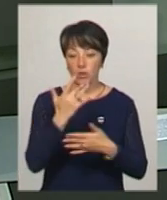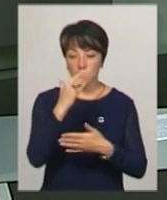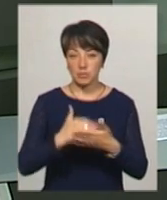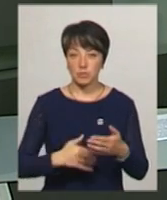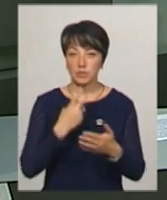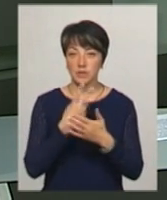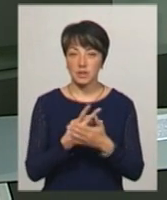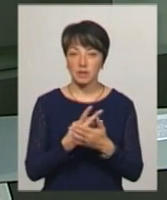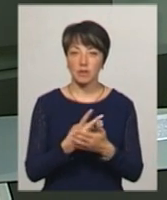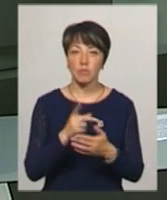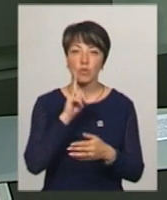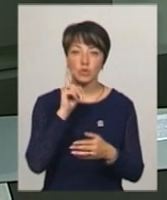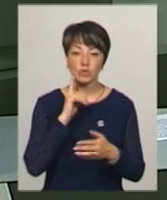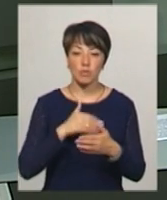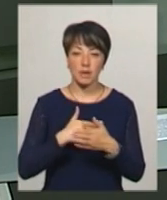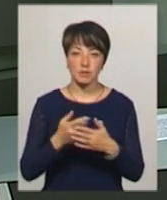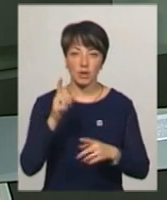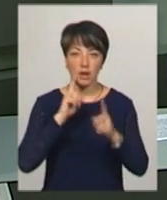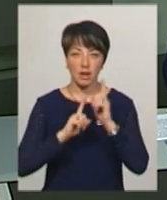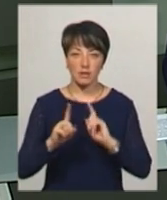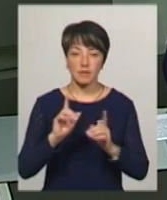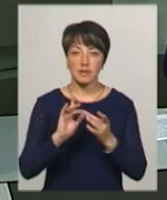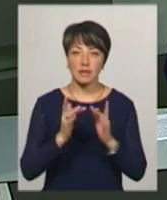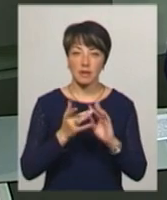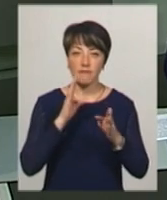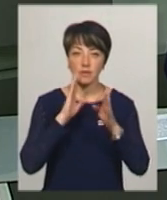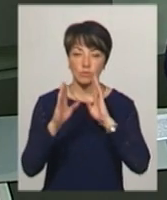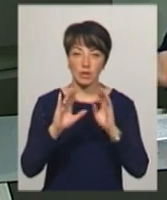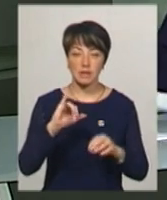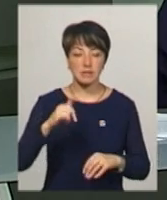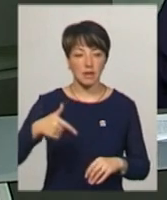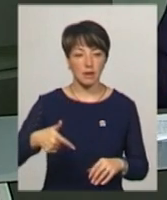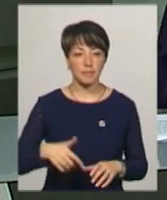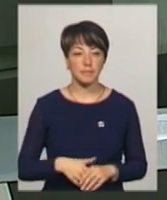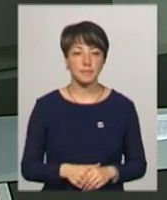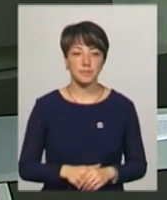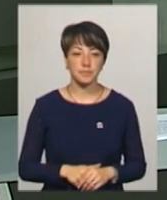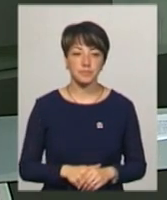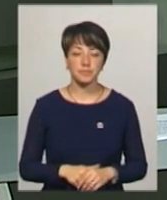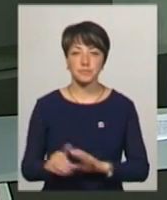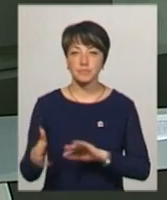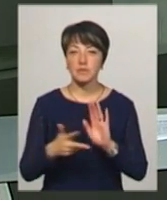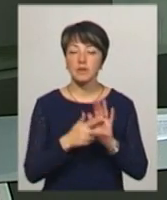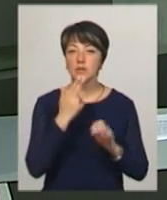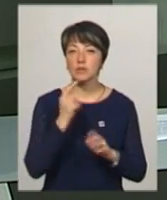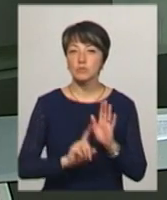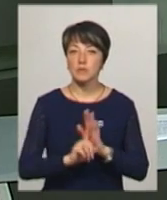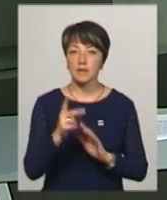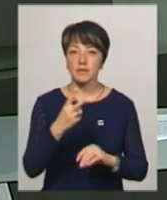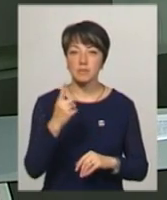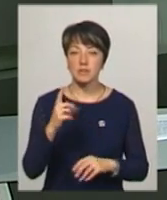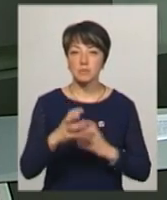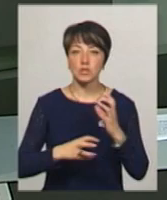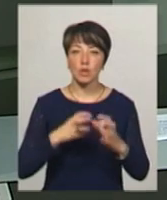переглянути на сторінці молодіжної громадської ради у соцмережах «Фейсбук» та «Інстаграм». 8 червня розпочнеться 21